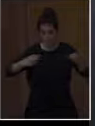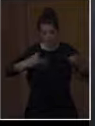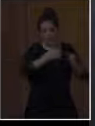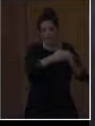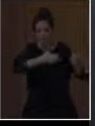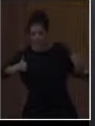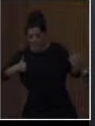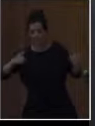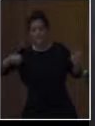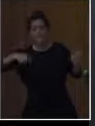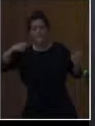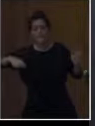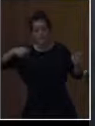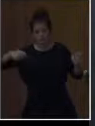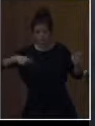σενάριο.